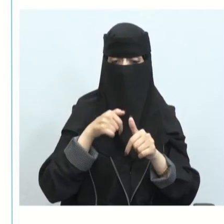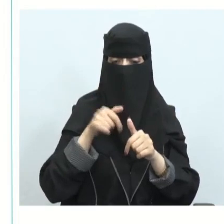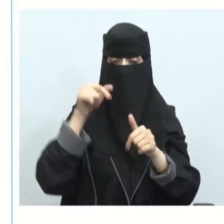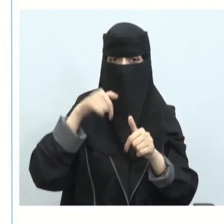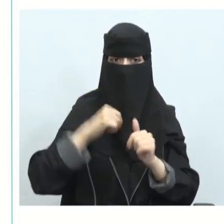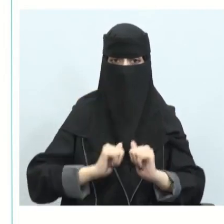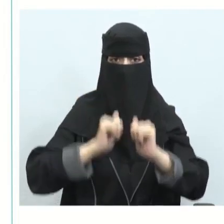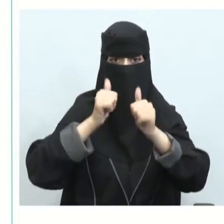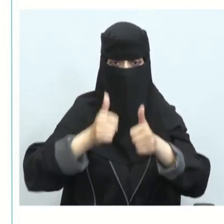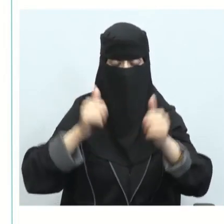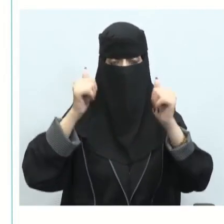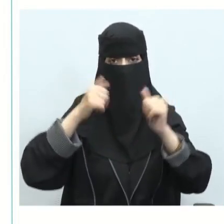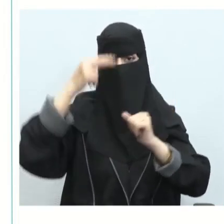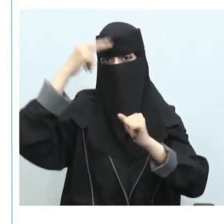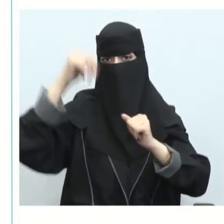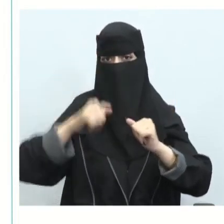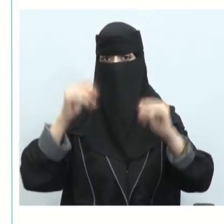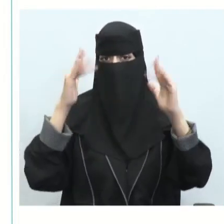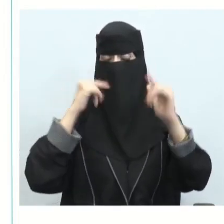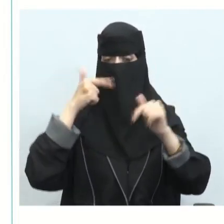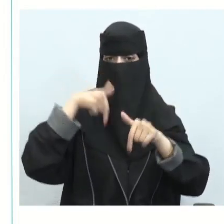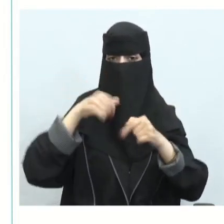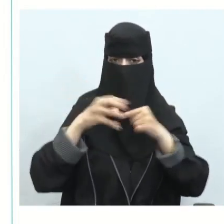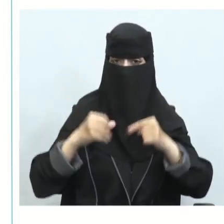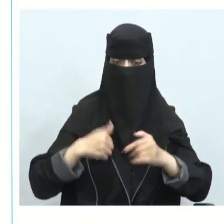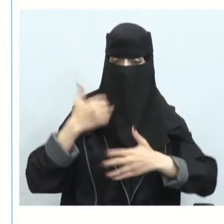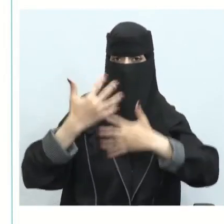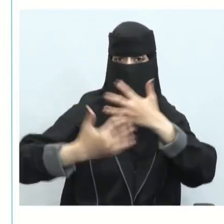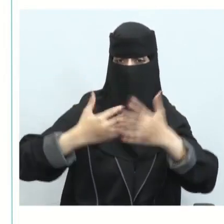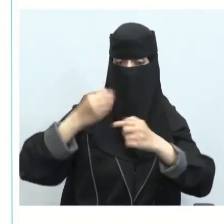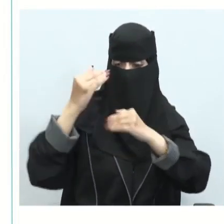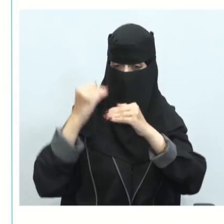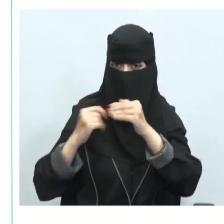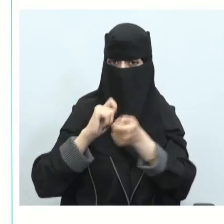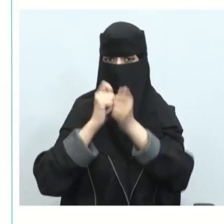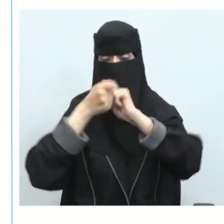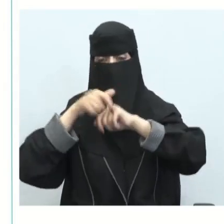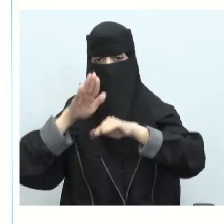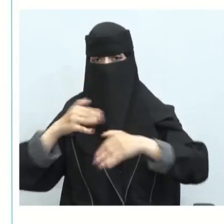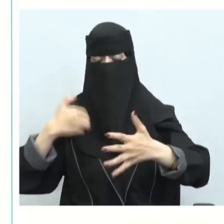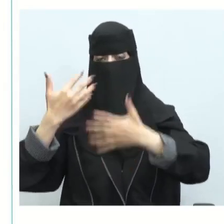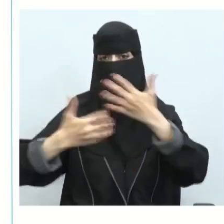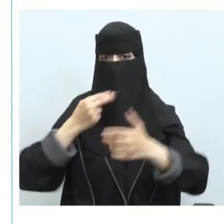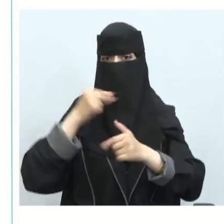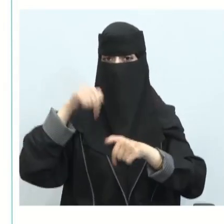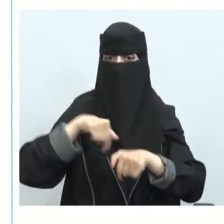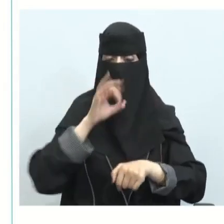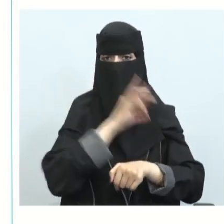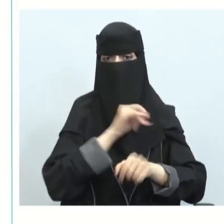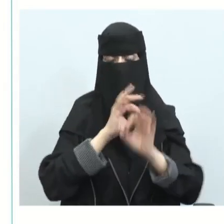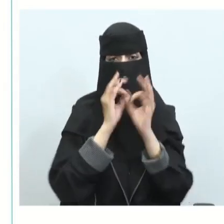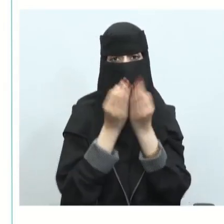التي نقلل من خلالها الاعتماد على الطاقة الغير نظيفة وتحويلها لطاقة نظيفة تكون مفيدة للمجتمع